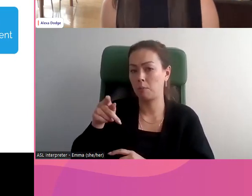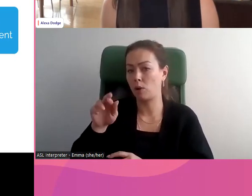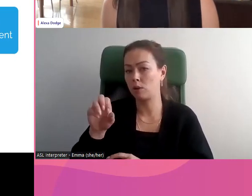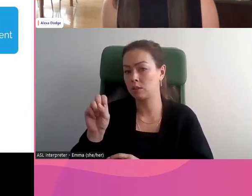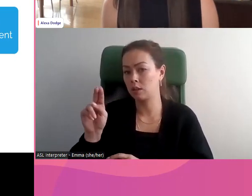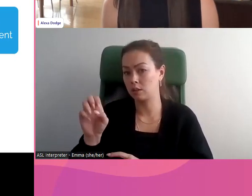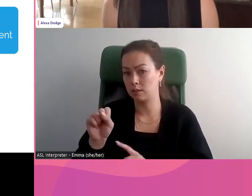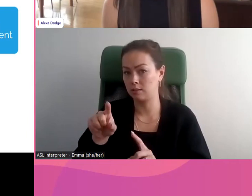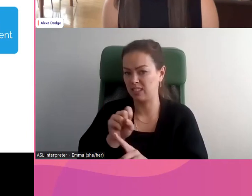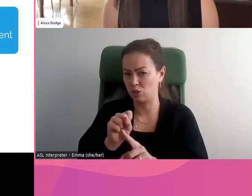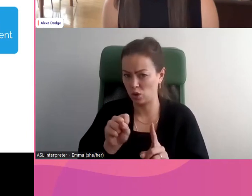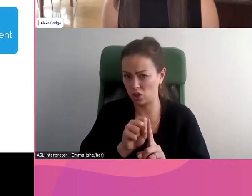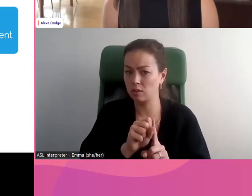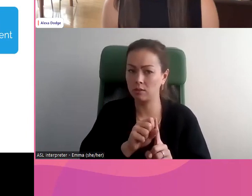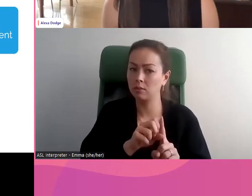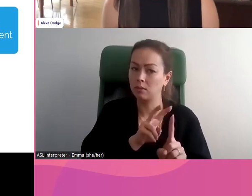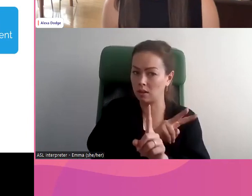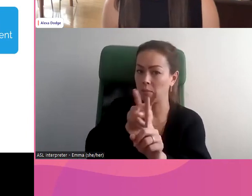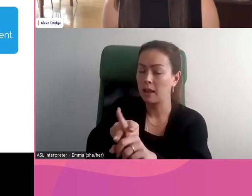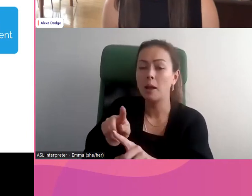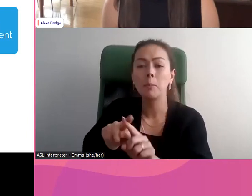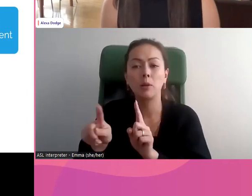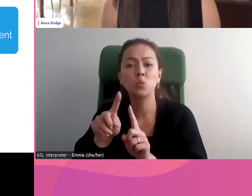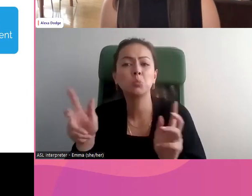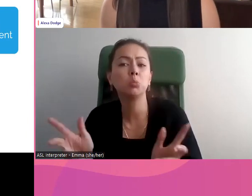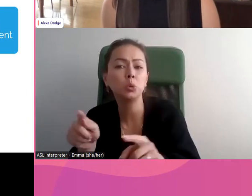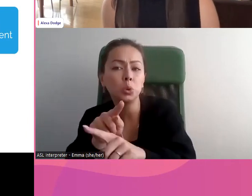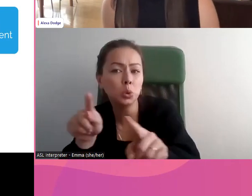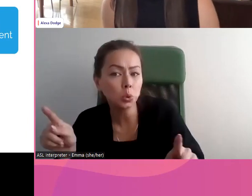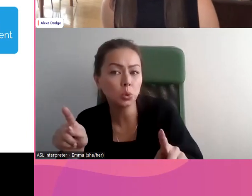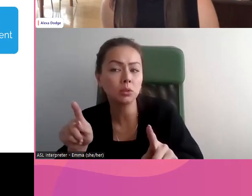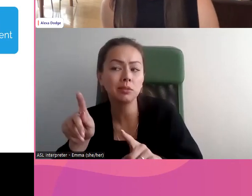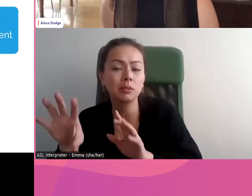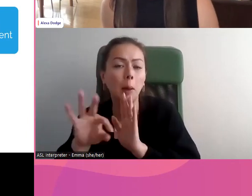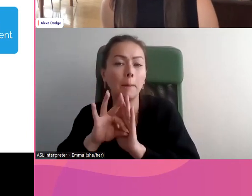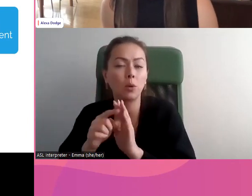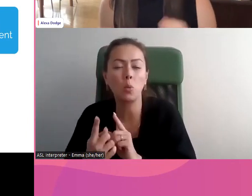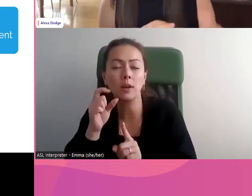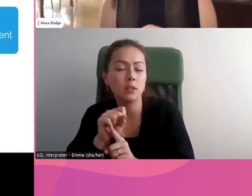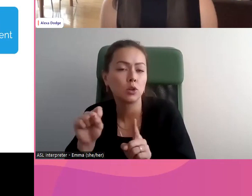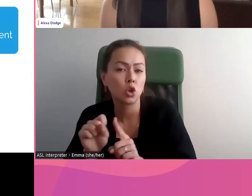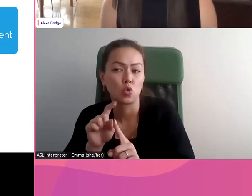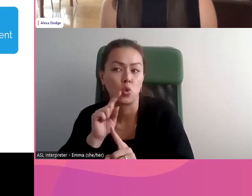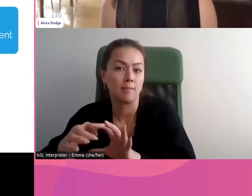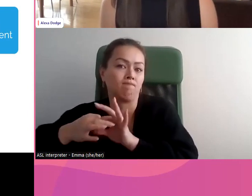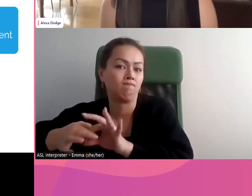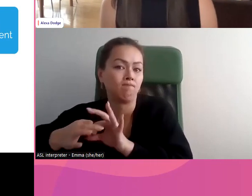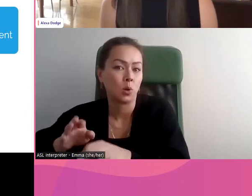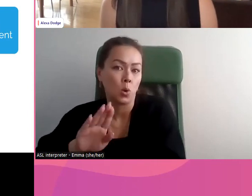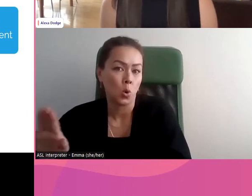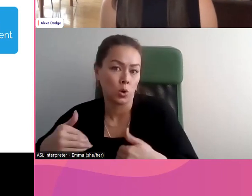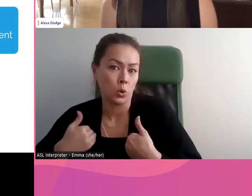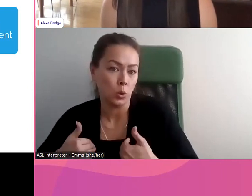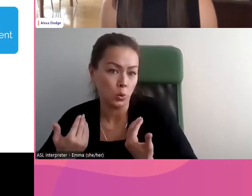avons utilisé un exemple, par exemple, garçon dans la photo, mais nous demandons aux intervenants de choisir une photo pertinente pour le groupe avec lequel ils